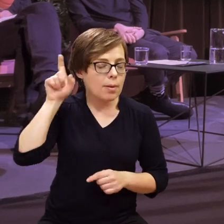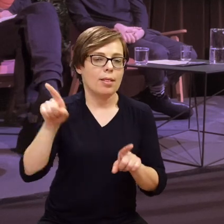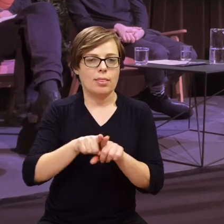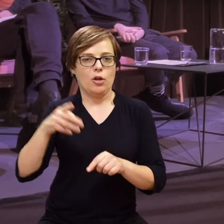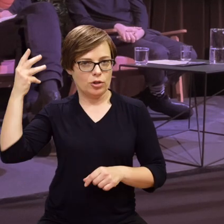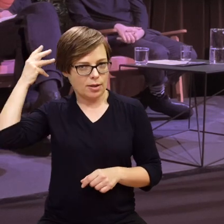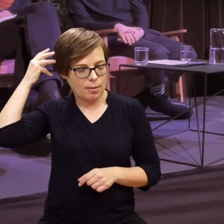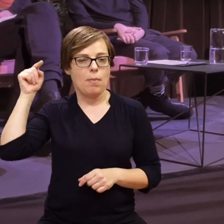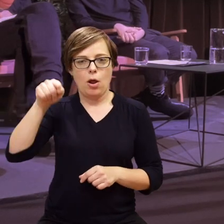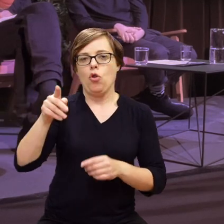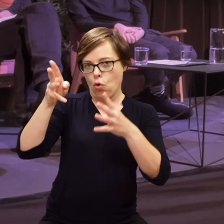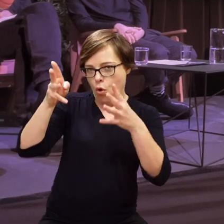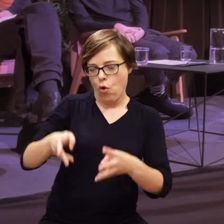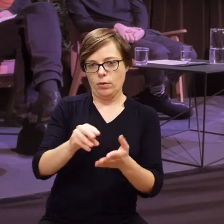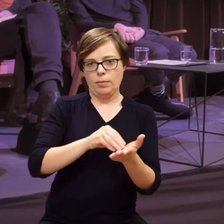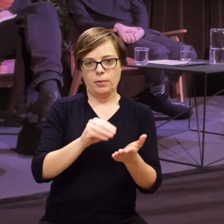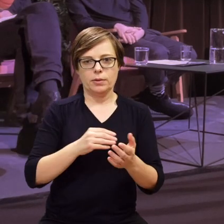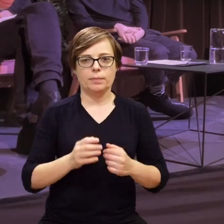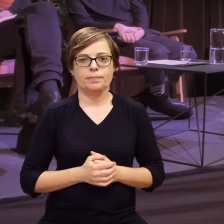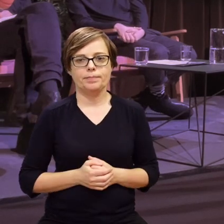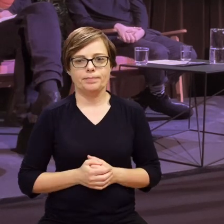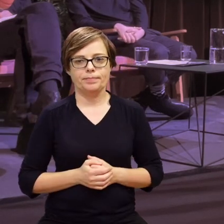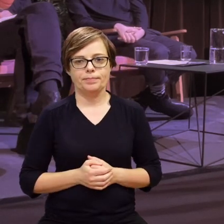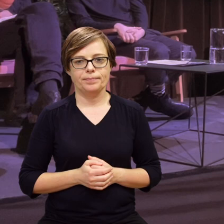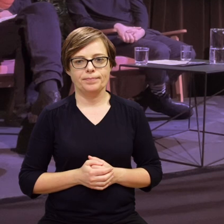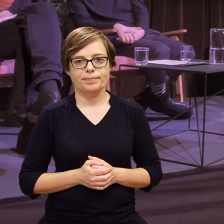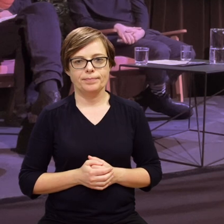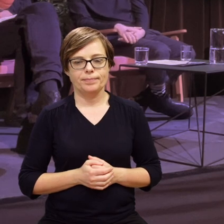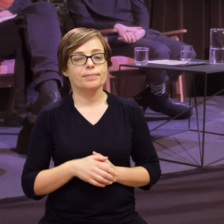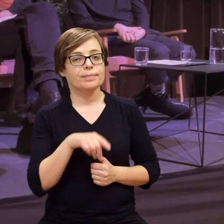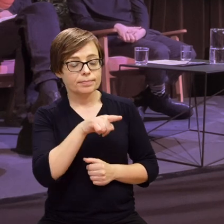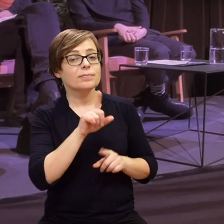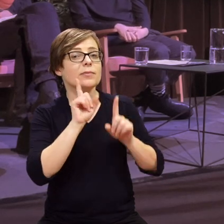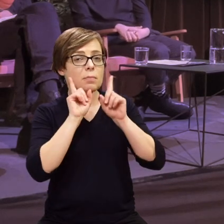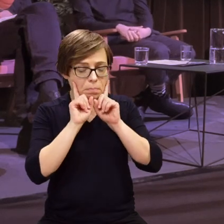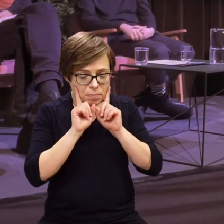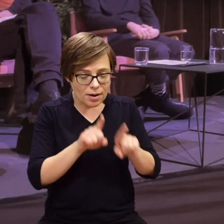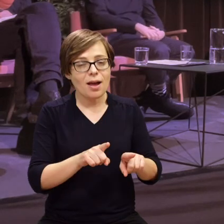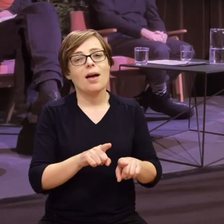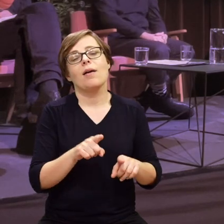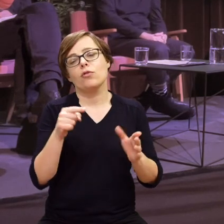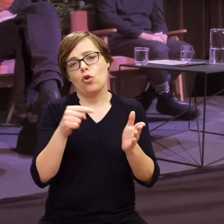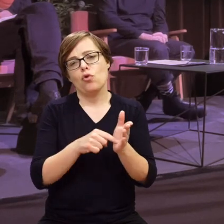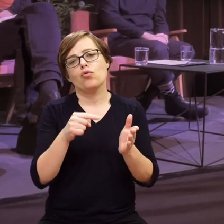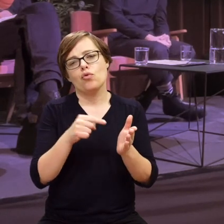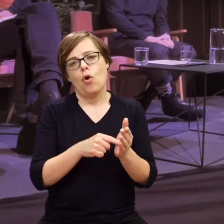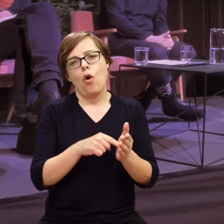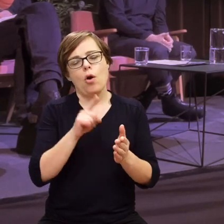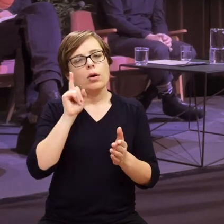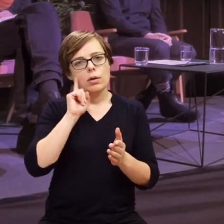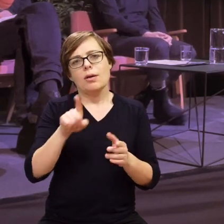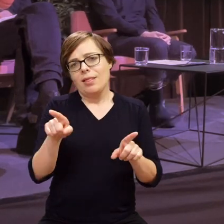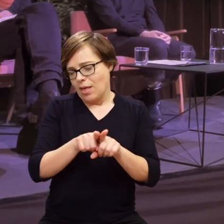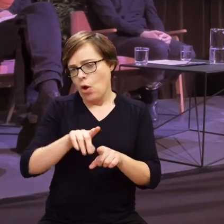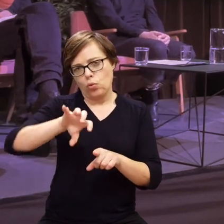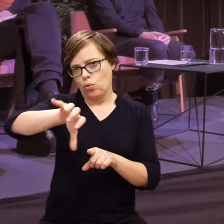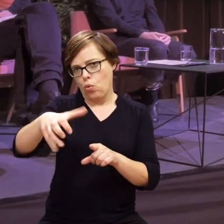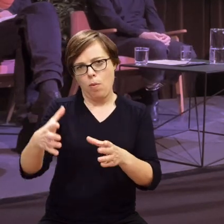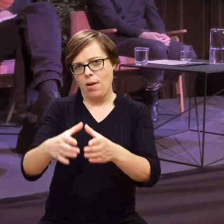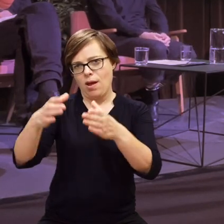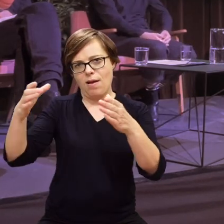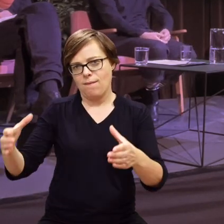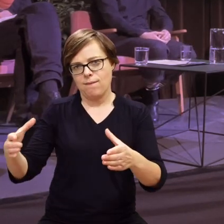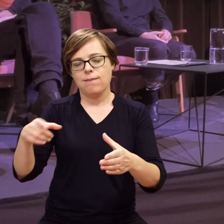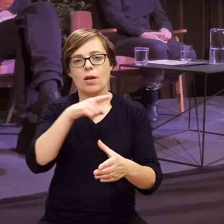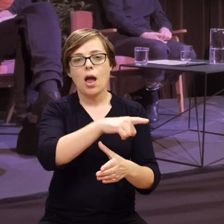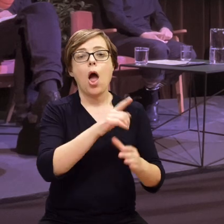zaimplantowanych. Dziękuję. Już nie działa. O, nie działa jednak. To prawda, to jest cała, tak, to jest też bardzo duża